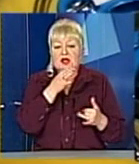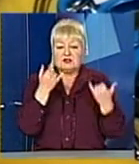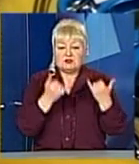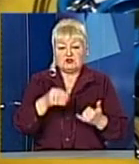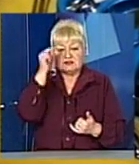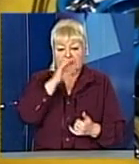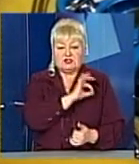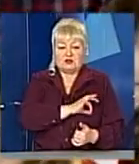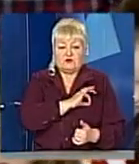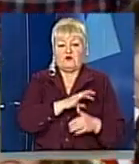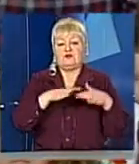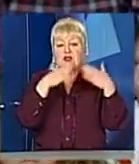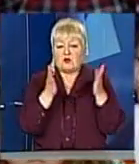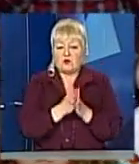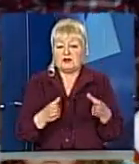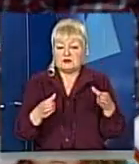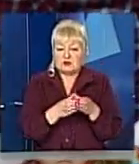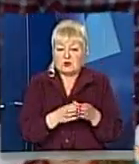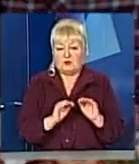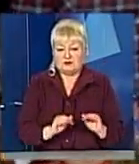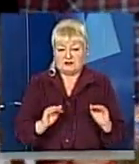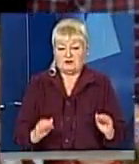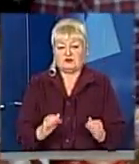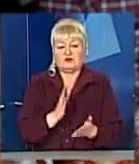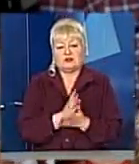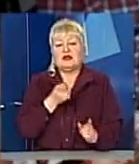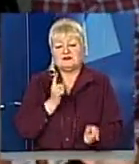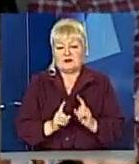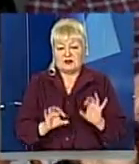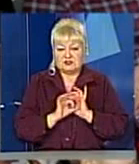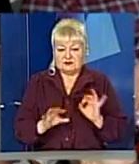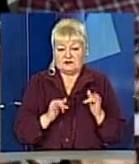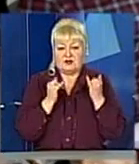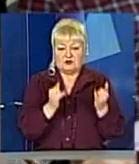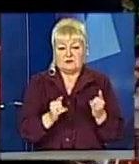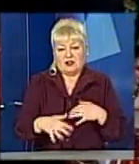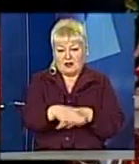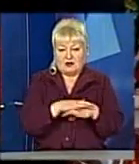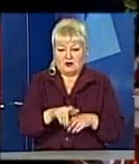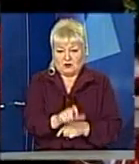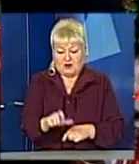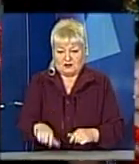навчально-виховний комплекс із групою дошкільнят стало справжнім святом для місцевої громади.